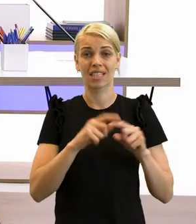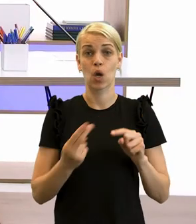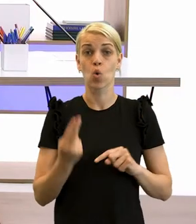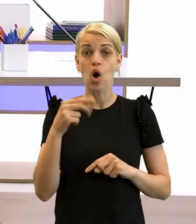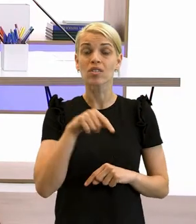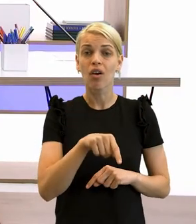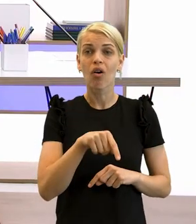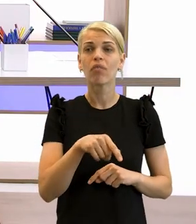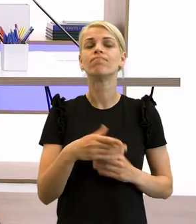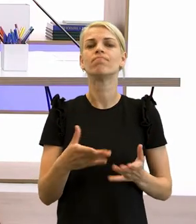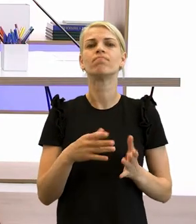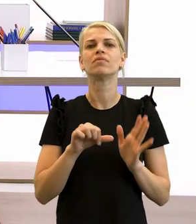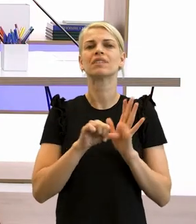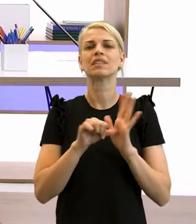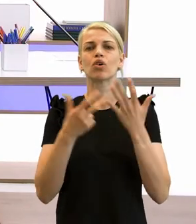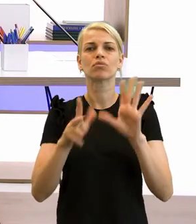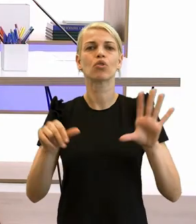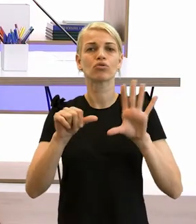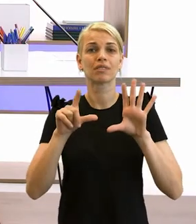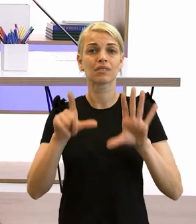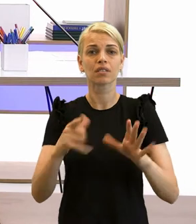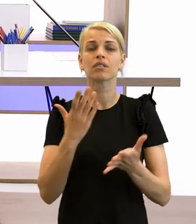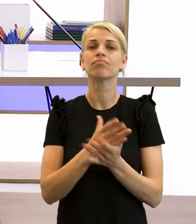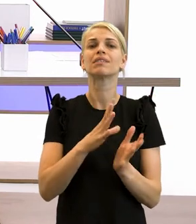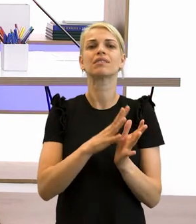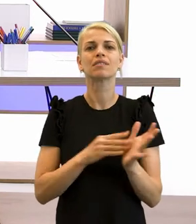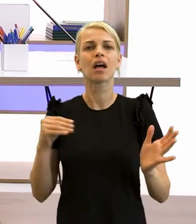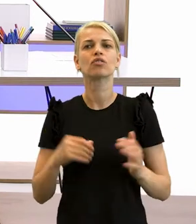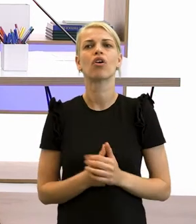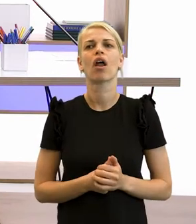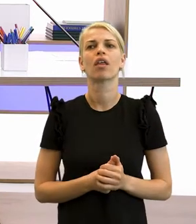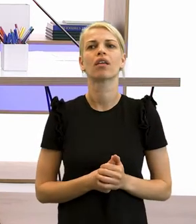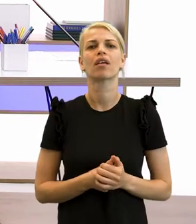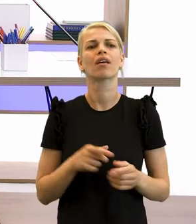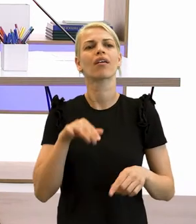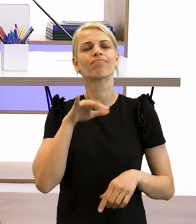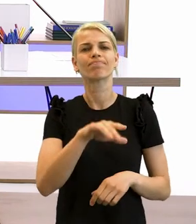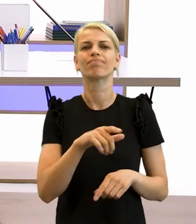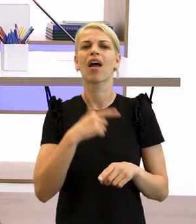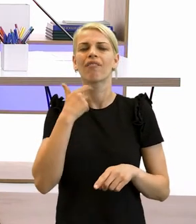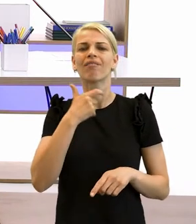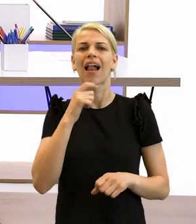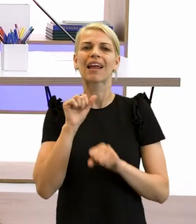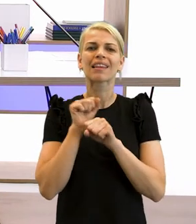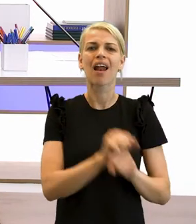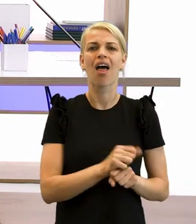tak začali po roku 1867 čeliť pomerne veľkému tlaku zo strany maďarských úradov o